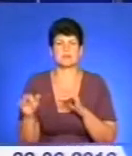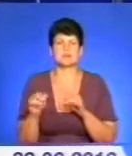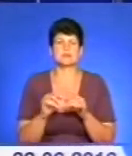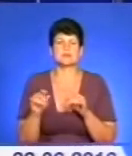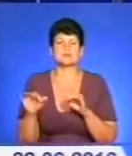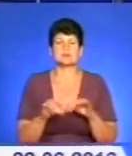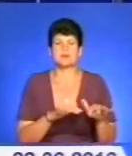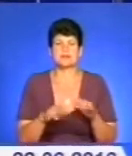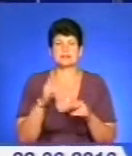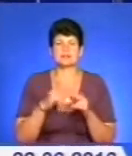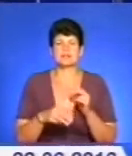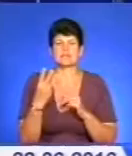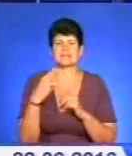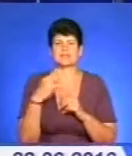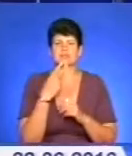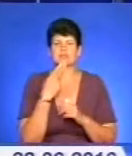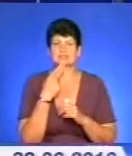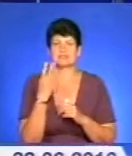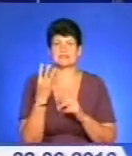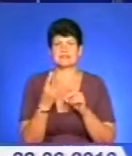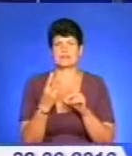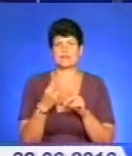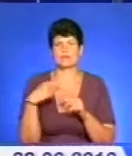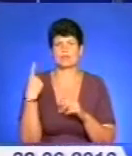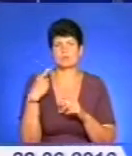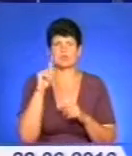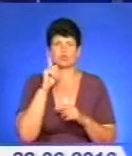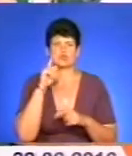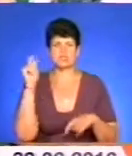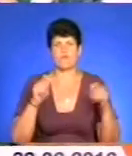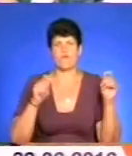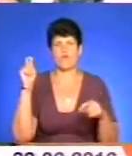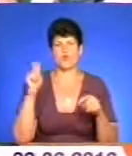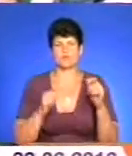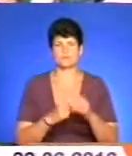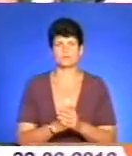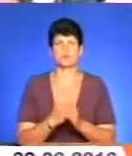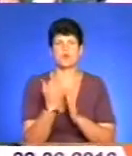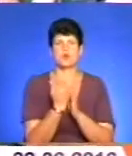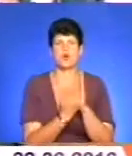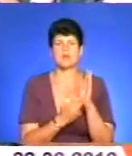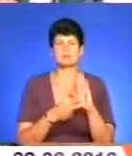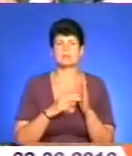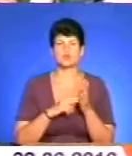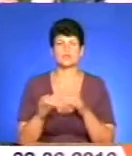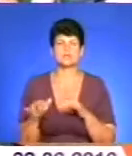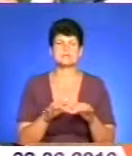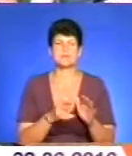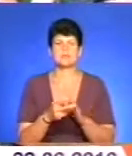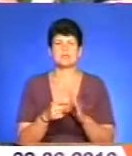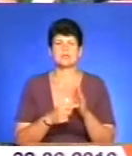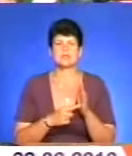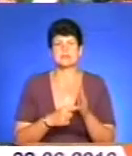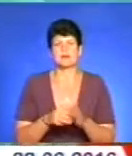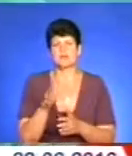Дні молоді 30 червня 3-м обласним молодіжним формом. Програмою запланованих заходів поділилися під час